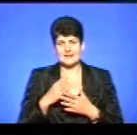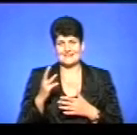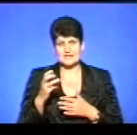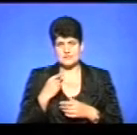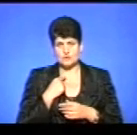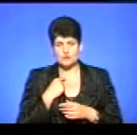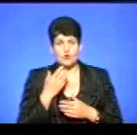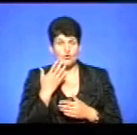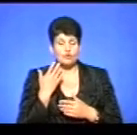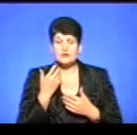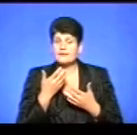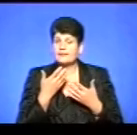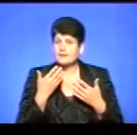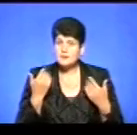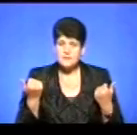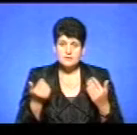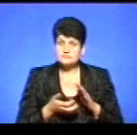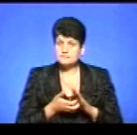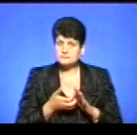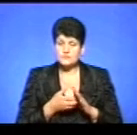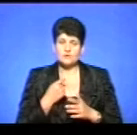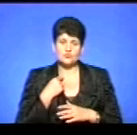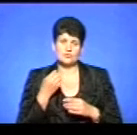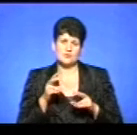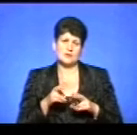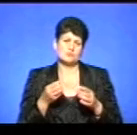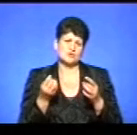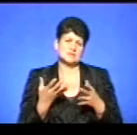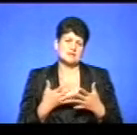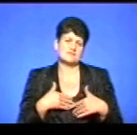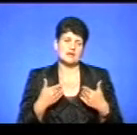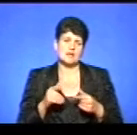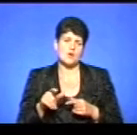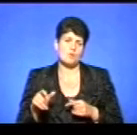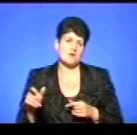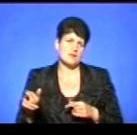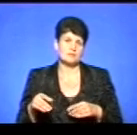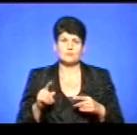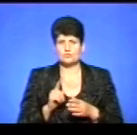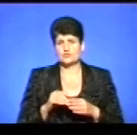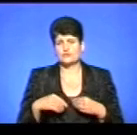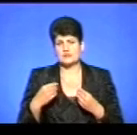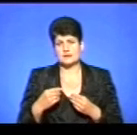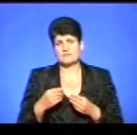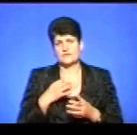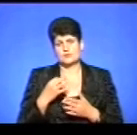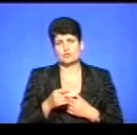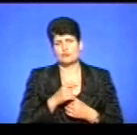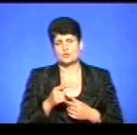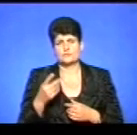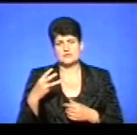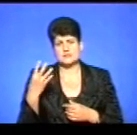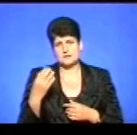коли не набирає піднекількість голосів, то петиція розглядається як звичайне звернення громадян, і ми обов'язково даємо відповідь впродовж 30 днів, що